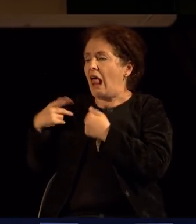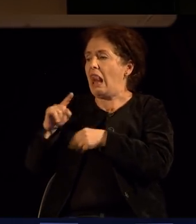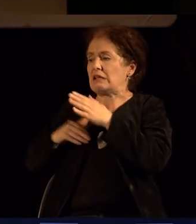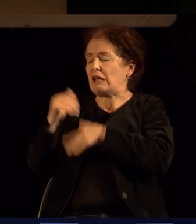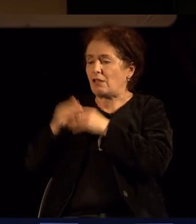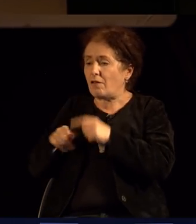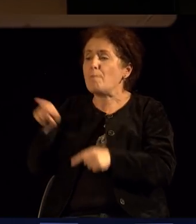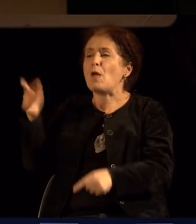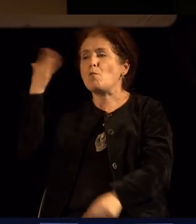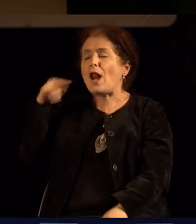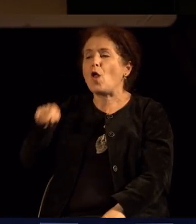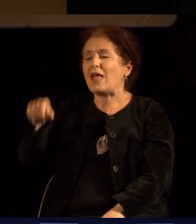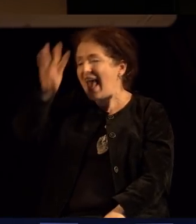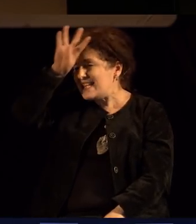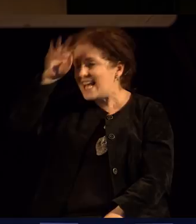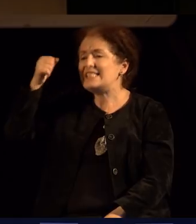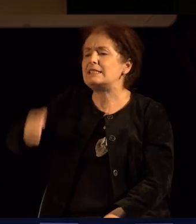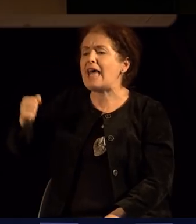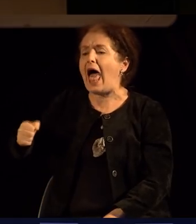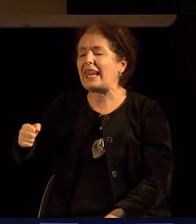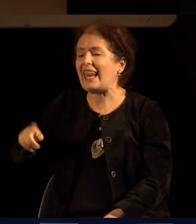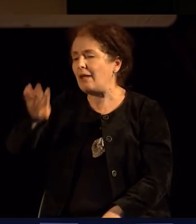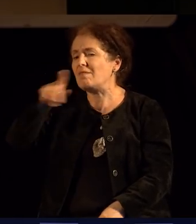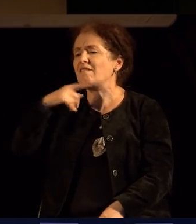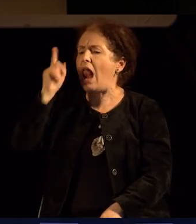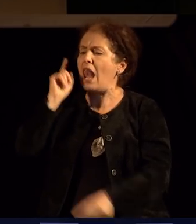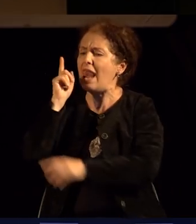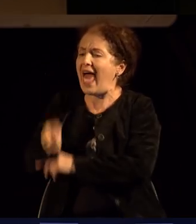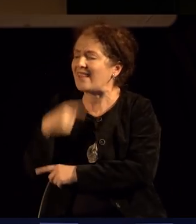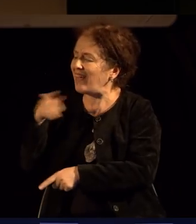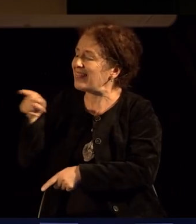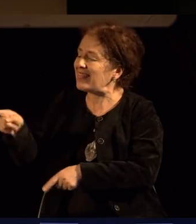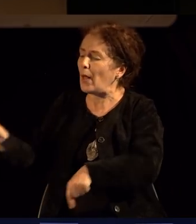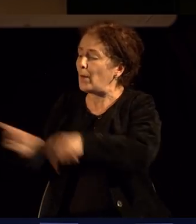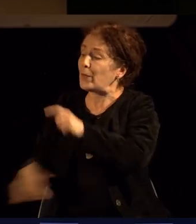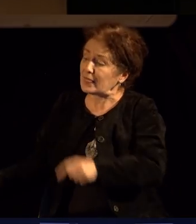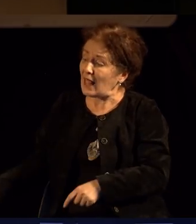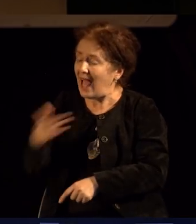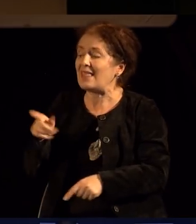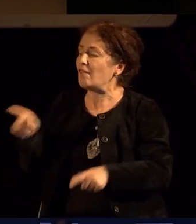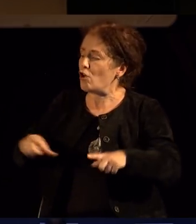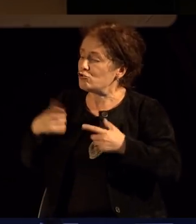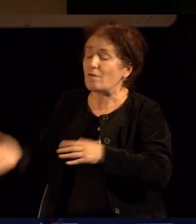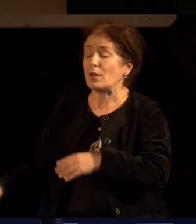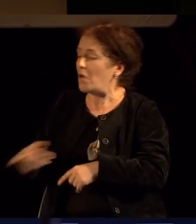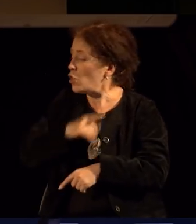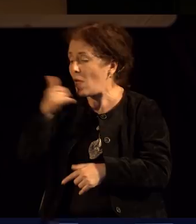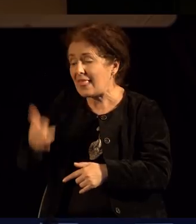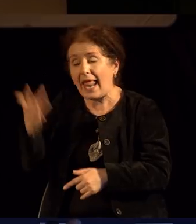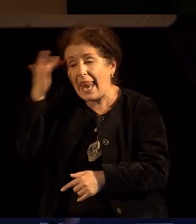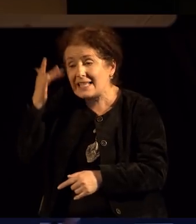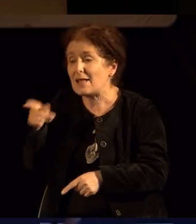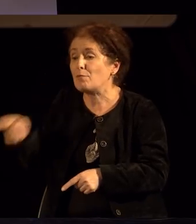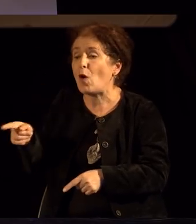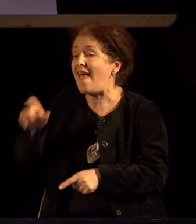тогашниот цар Толомеј наредил да биде протеран и како завршил неговијот живот, није до ден денес не